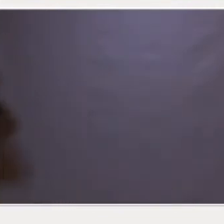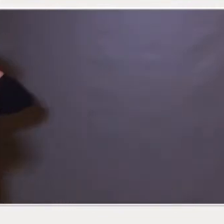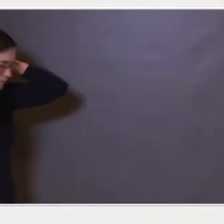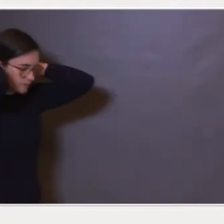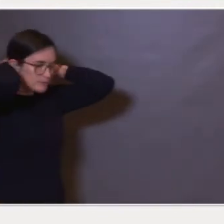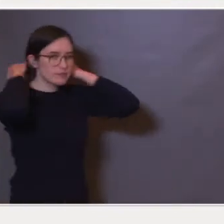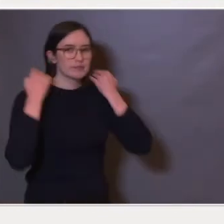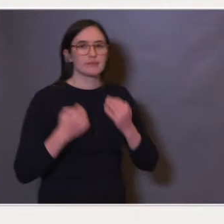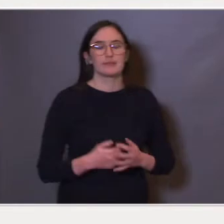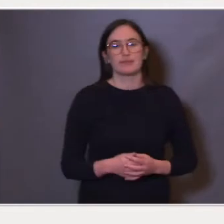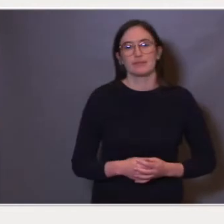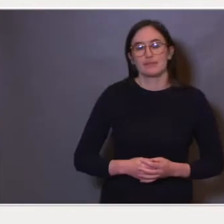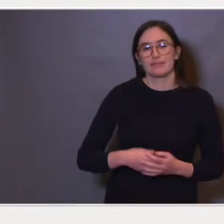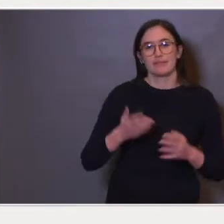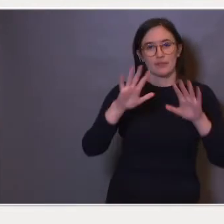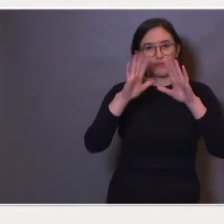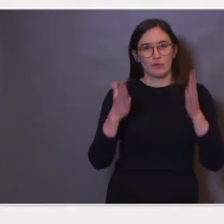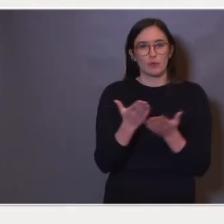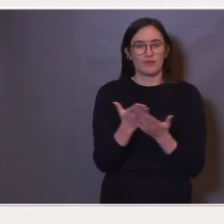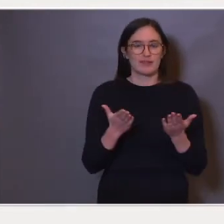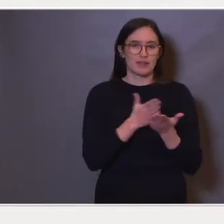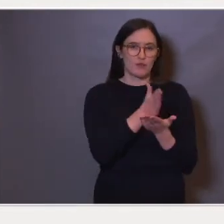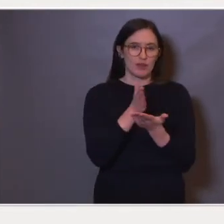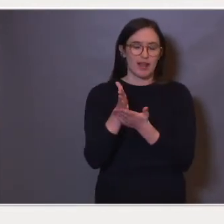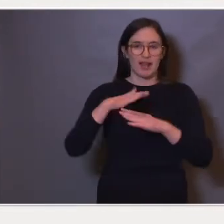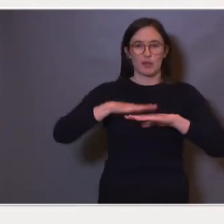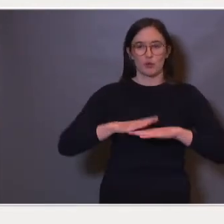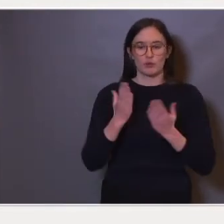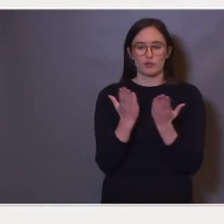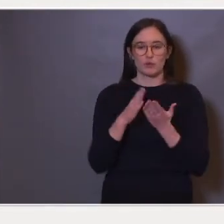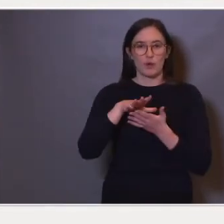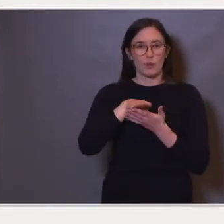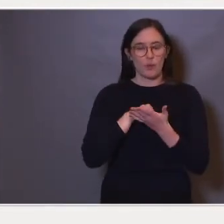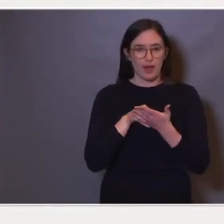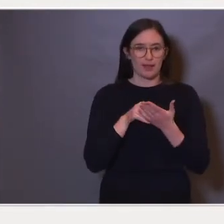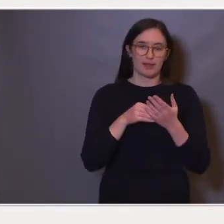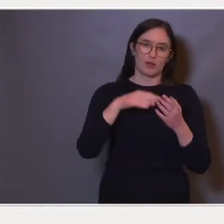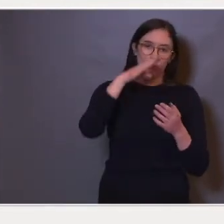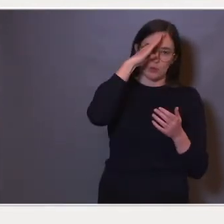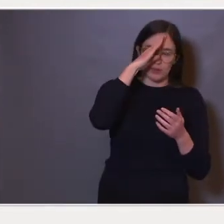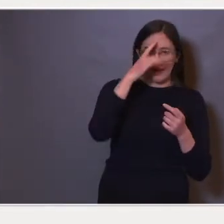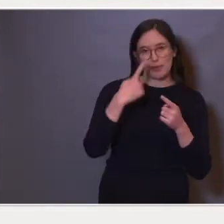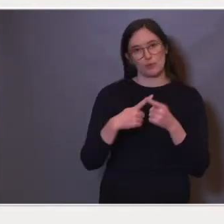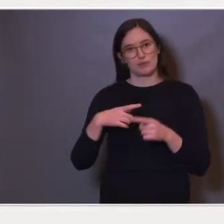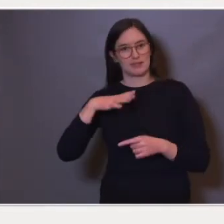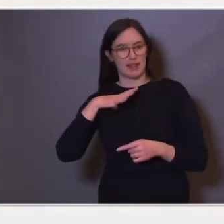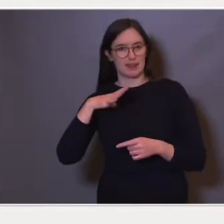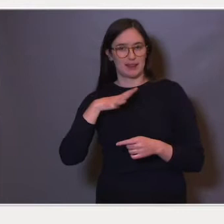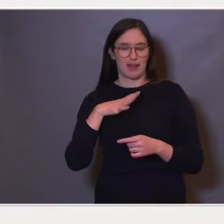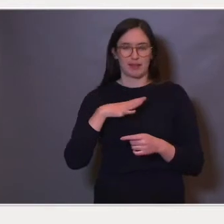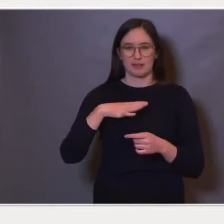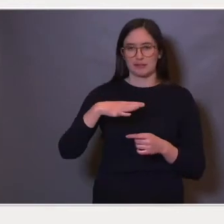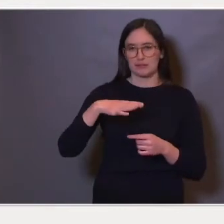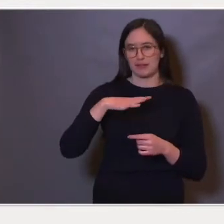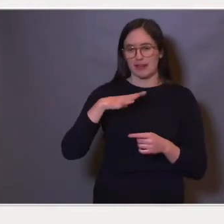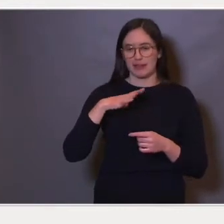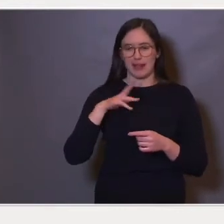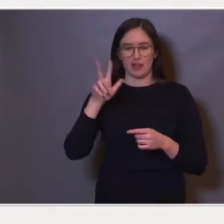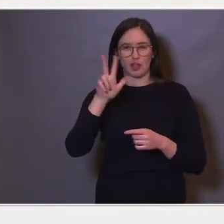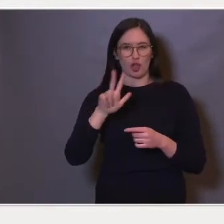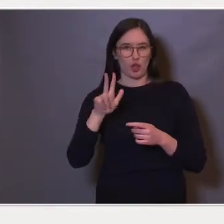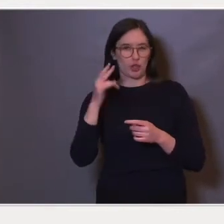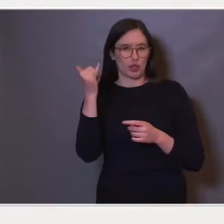fordelingen av grunnskolepoeng hos gutter og jenter. Jentene er i grønt-gult, jeg vet ikke hvordan det er grønt ser ut der,